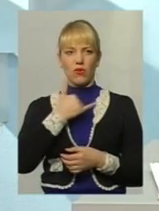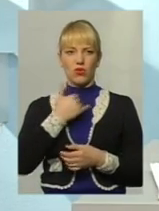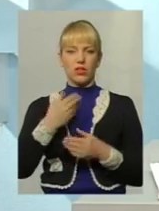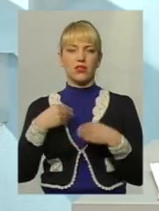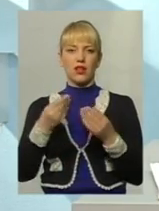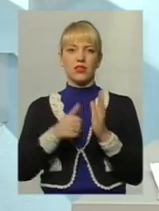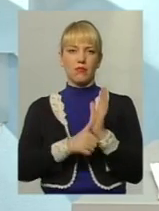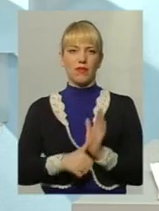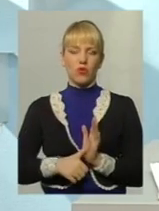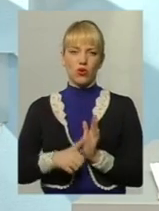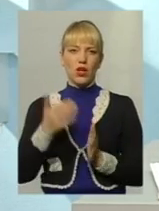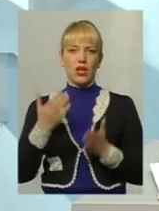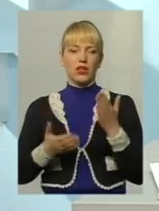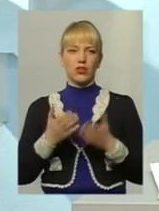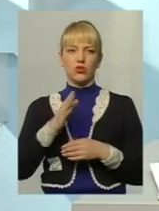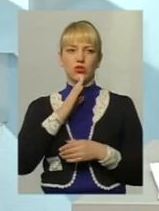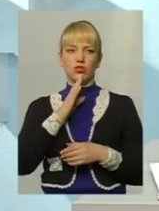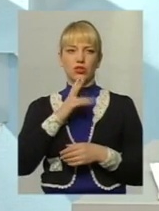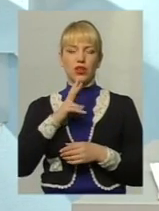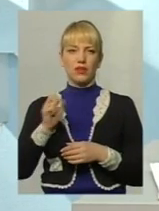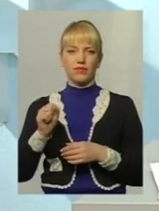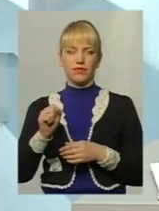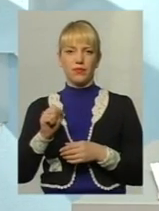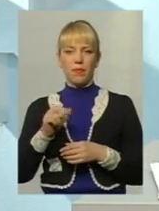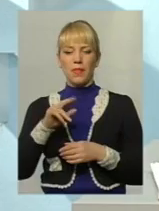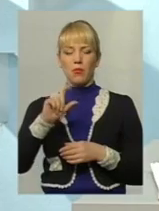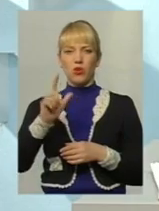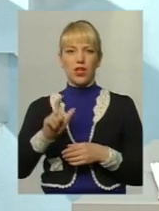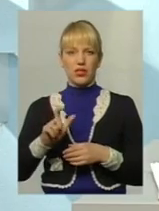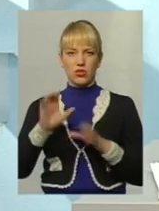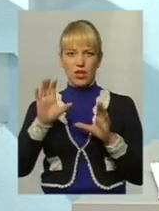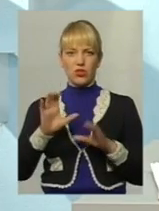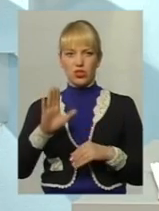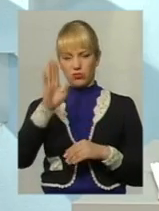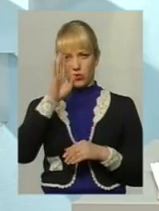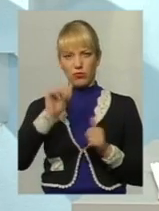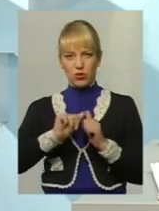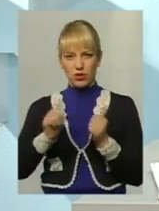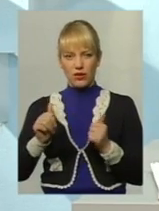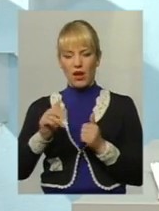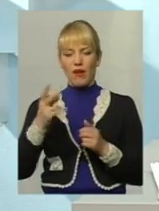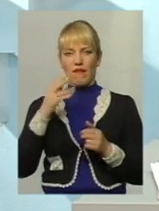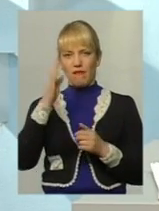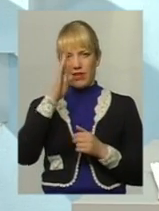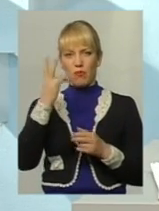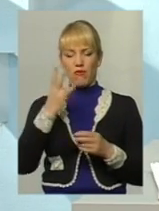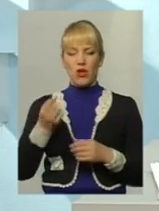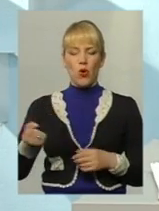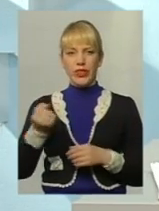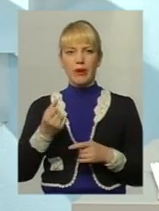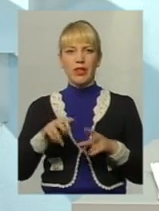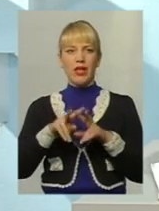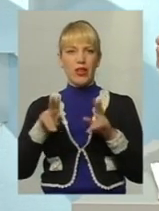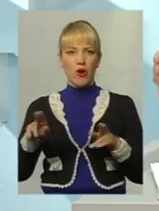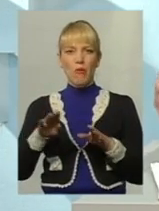півроку. І якщо жінкою по італійському законодавству чоловік розлучається, він повинен її утримувати на тому